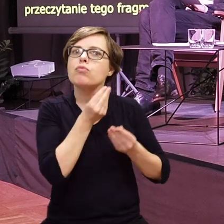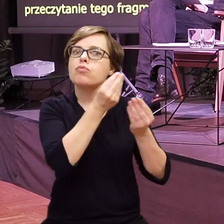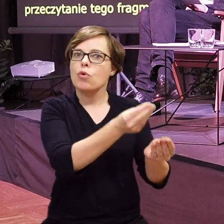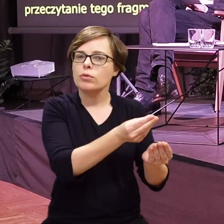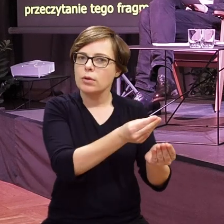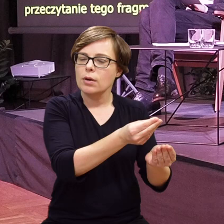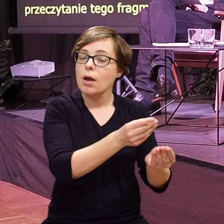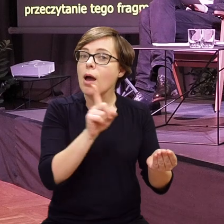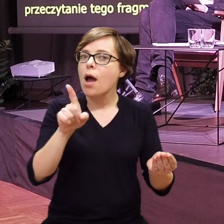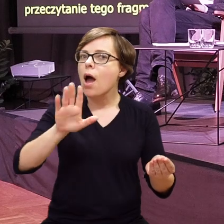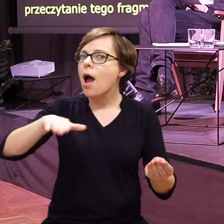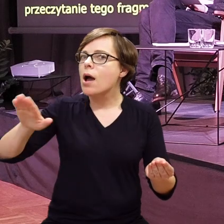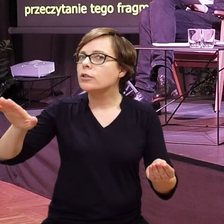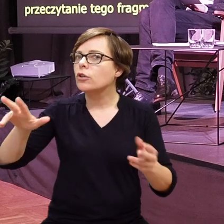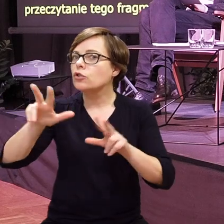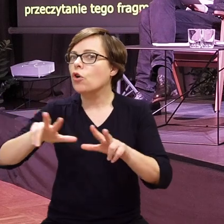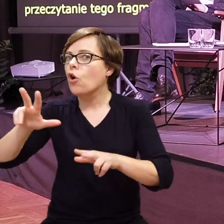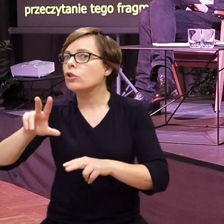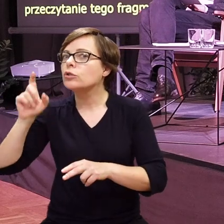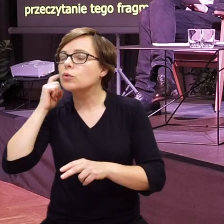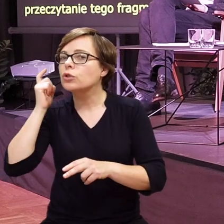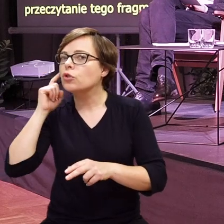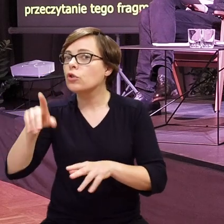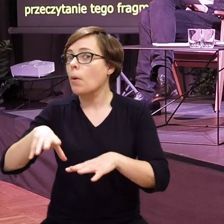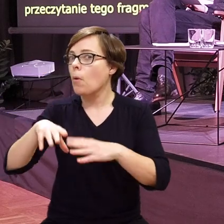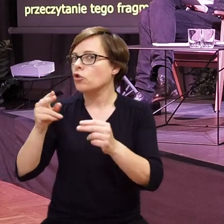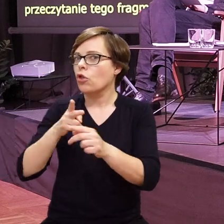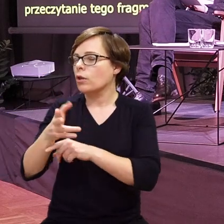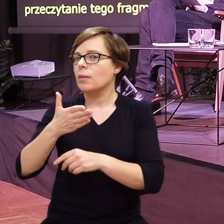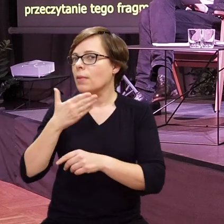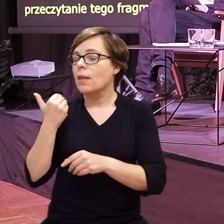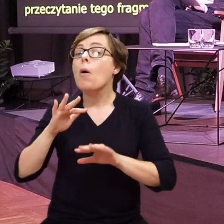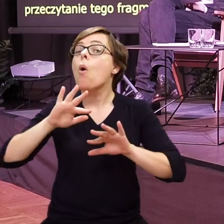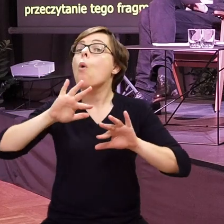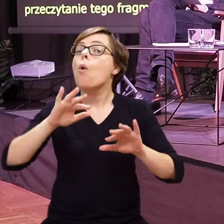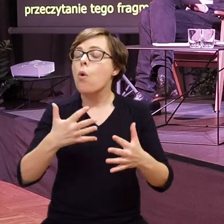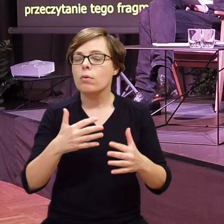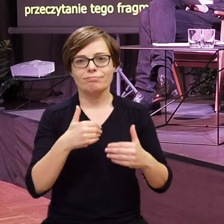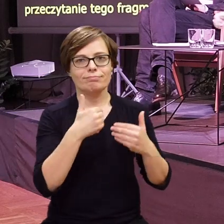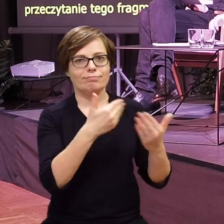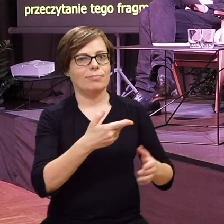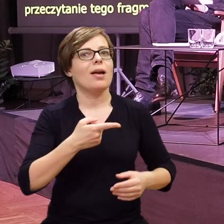do czego dzieci w rodzinach słyszących nie mają początkowo dostępu. Język.